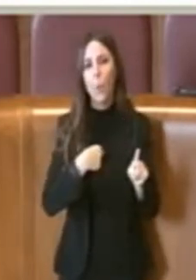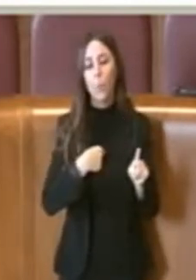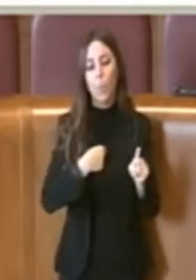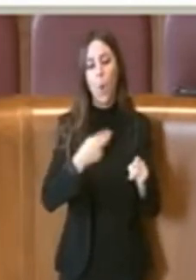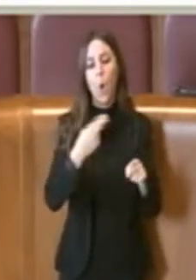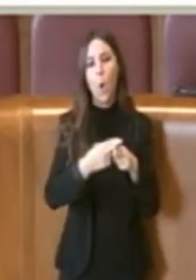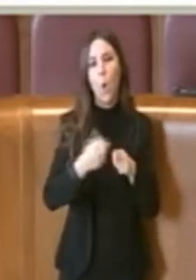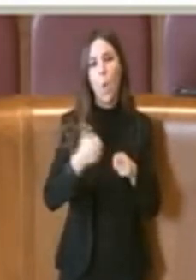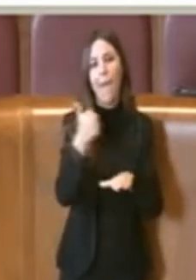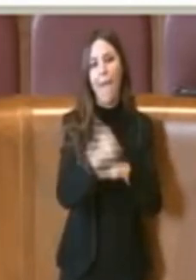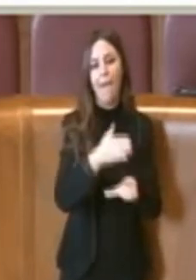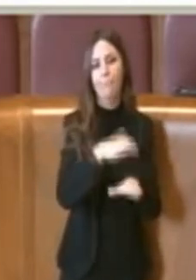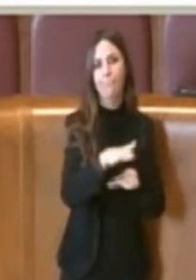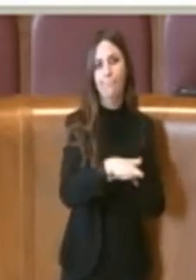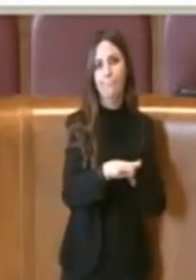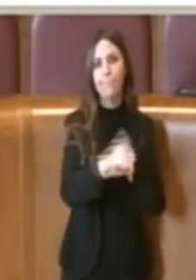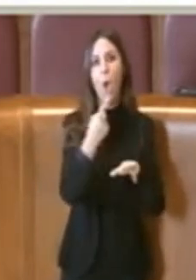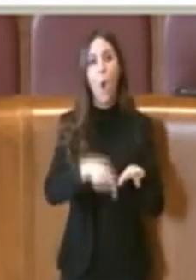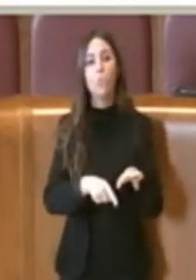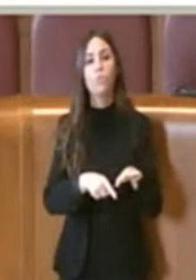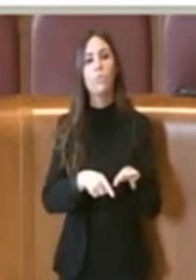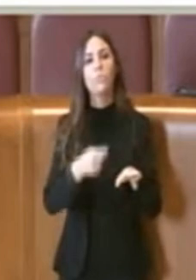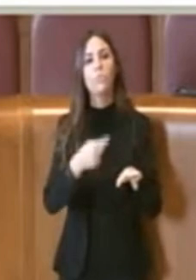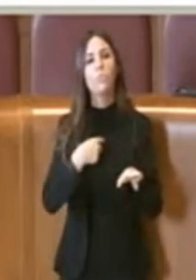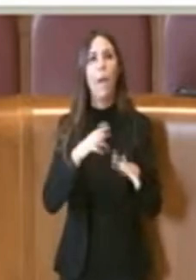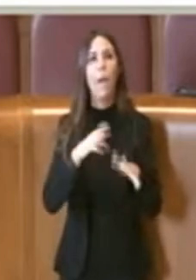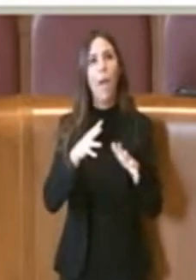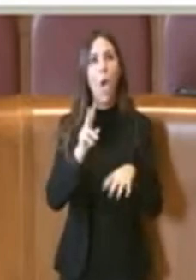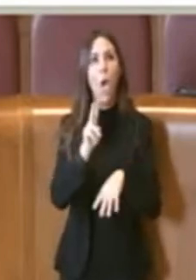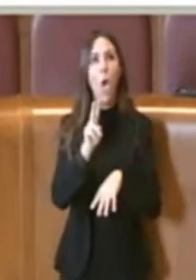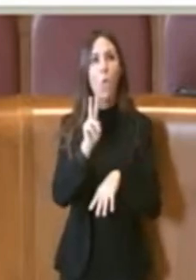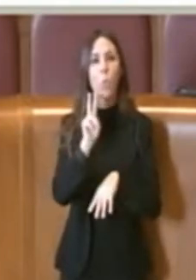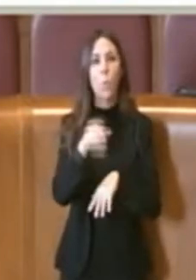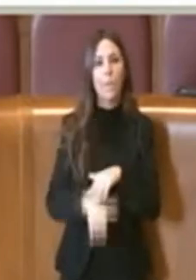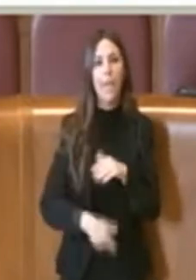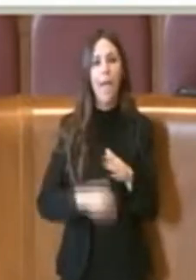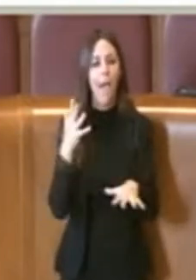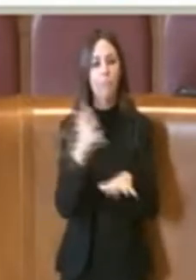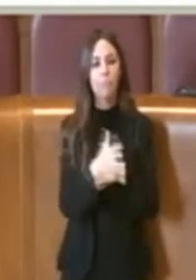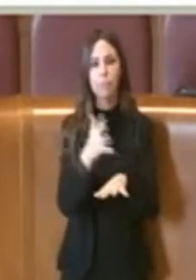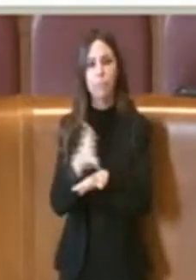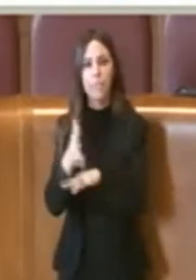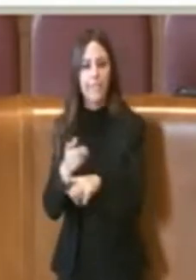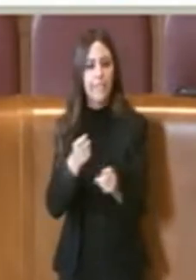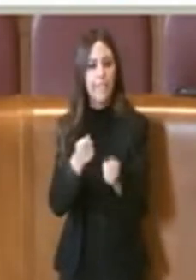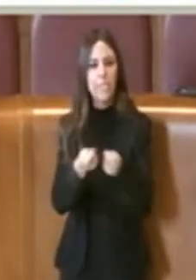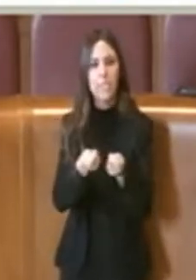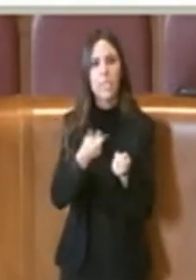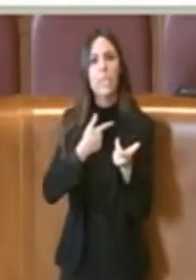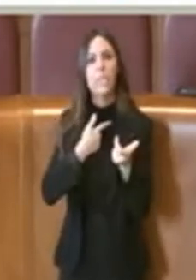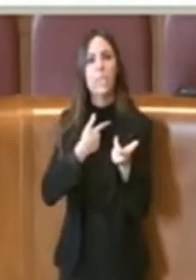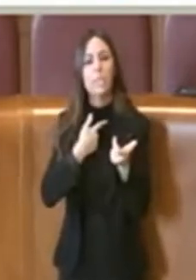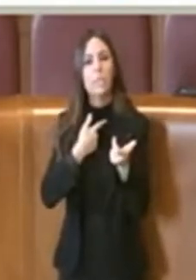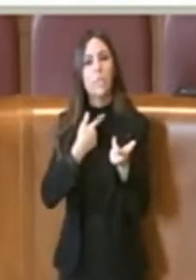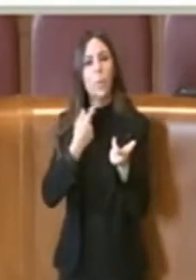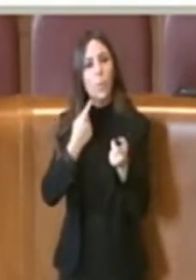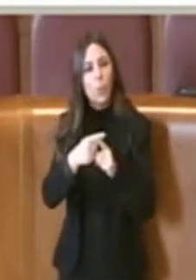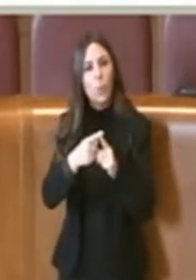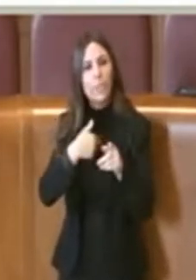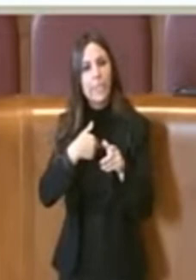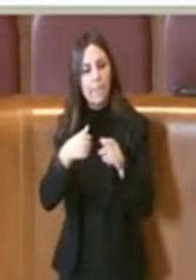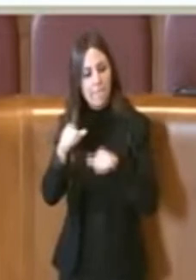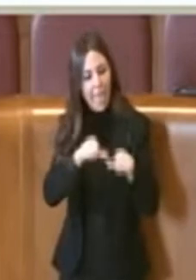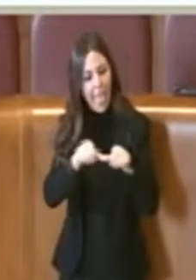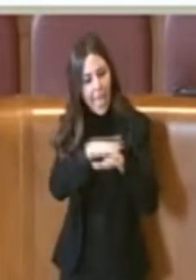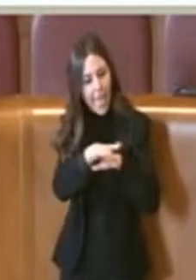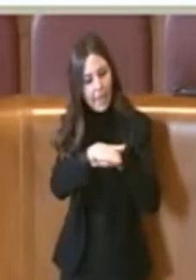di Roma Capitale, dove comunque è eseguita ad oggi 2.000 interventi, interventi ovviamente riprendendo anche la sperimentazione